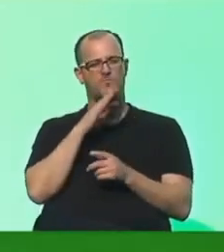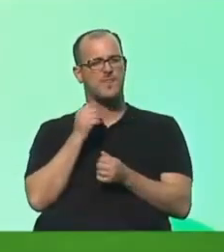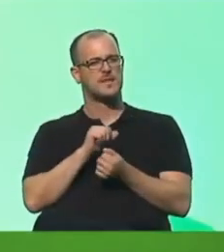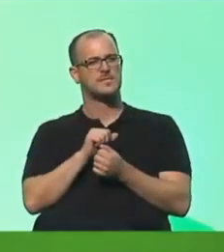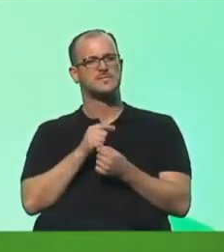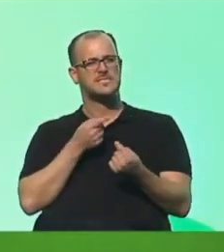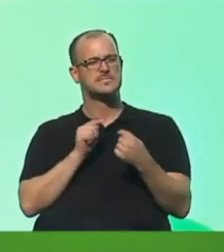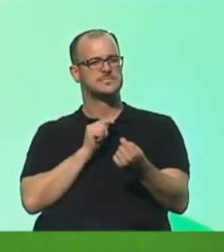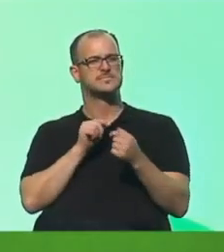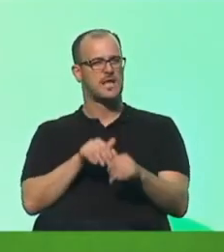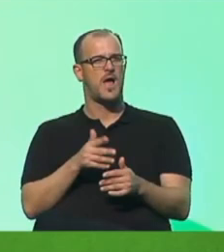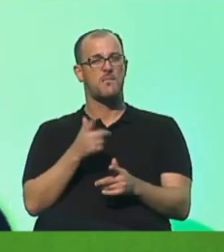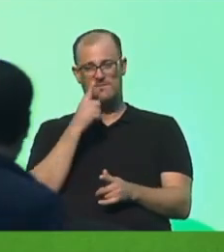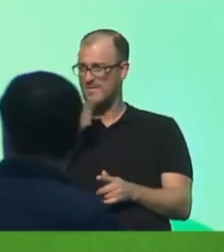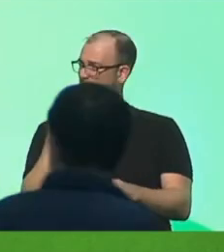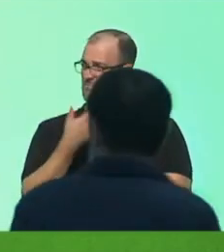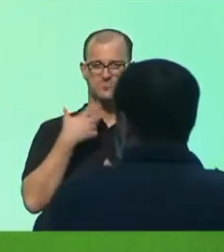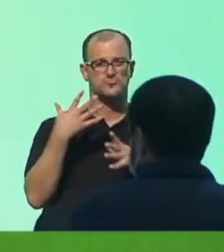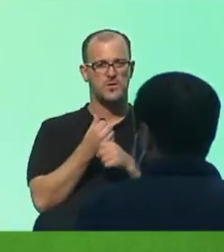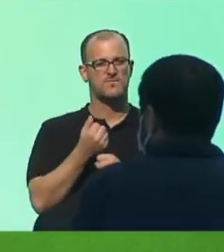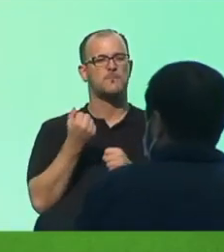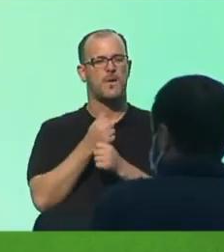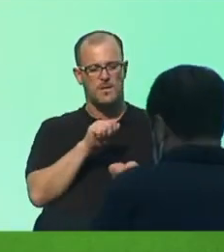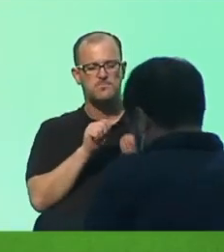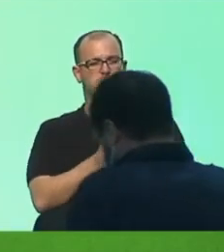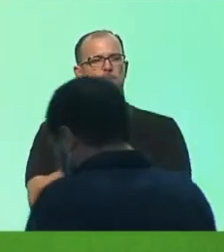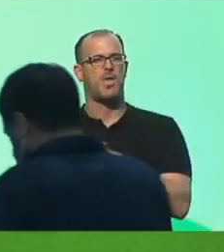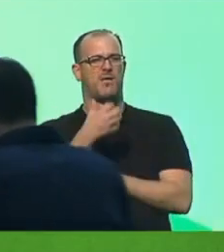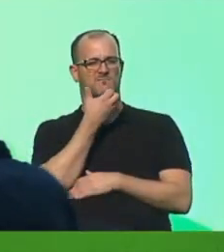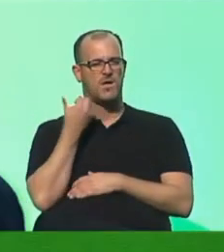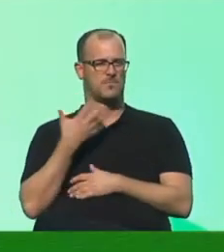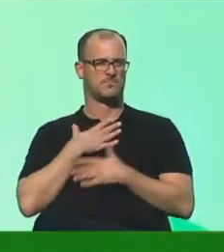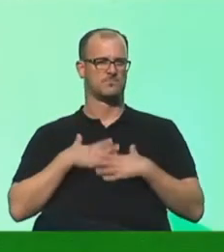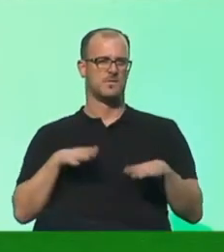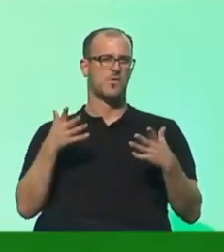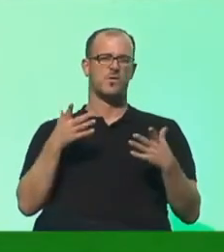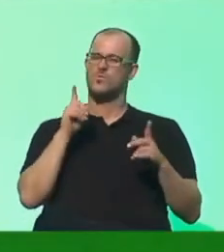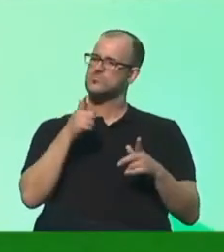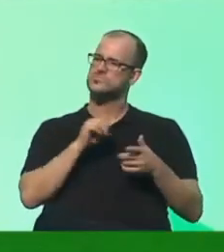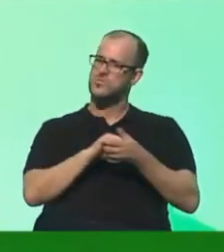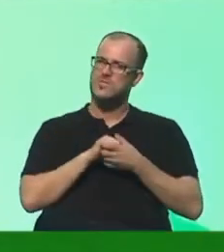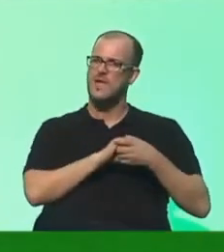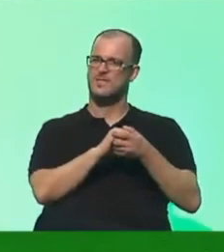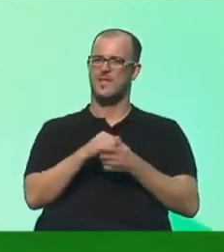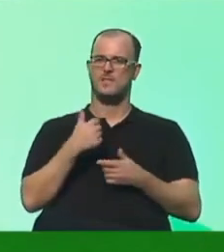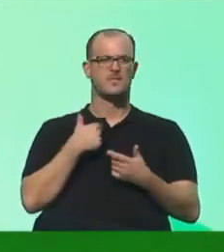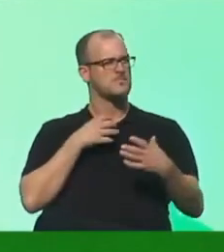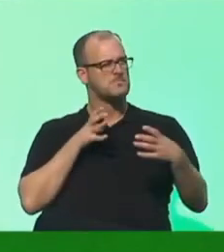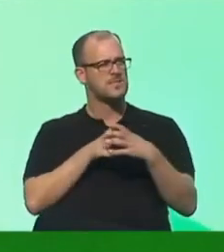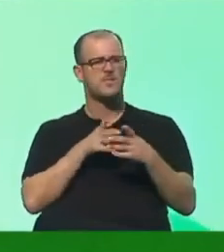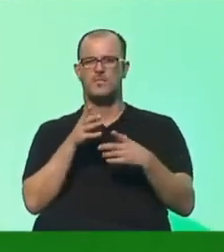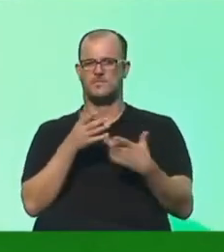Freundinnen und Freunde, entsteht daraus Wärme, neuer gesellschaftlicher Halt, Wärme und Solidarität untereinander